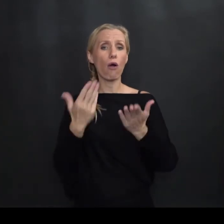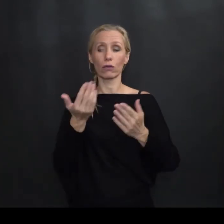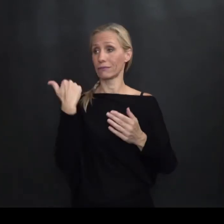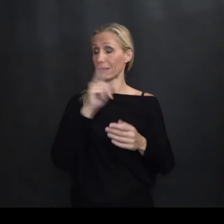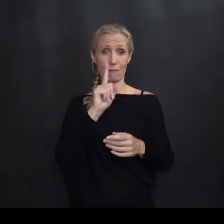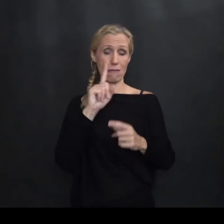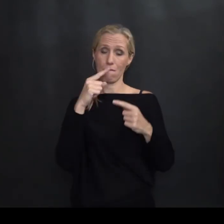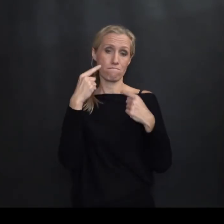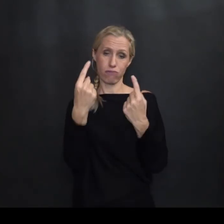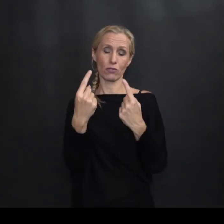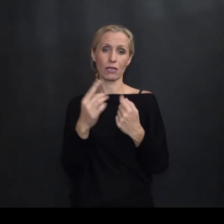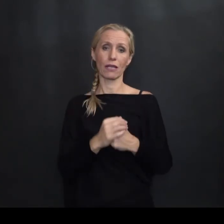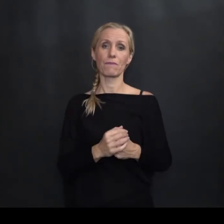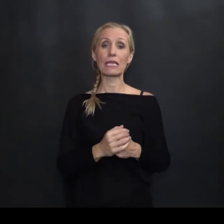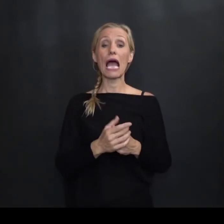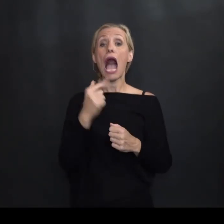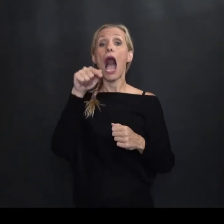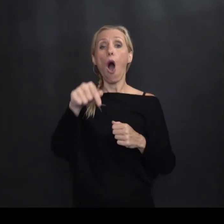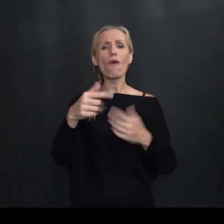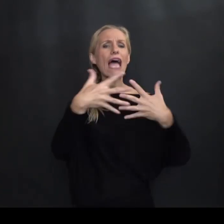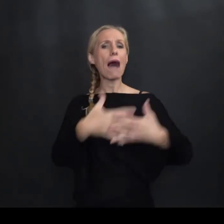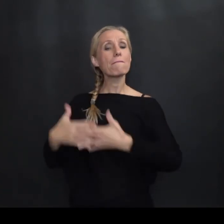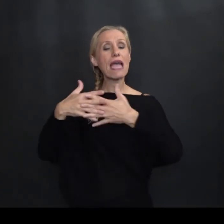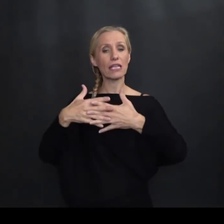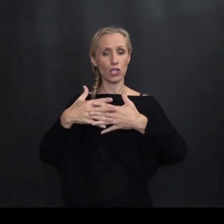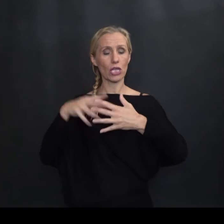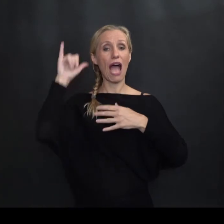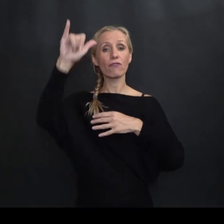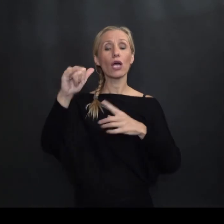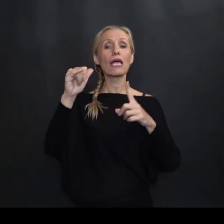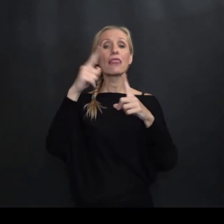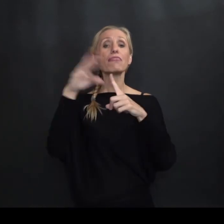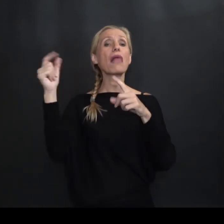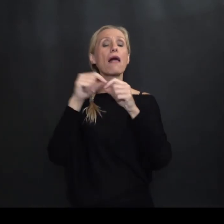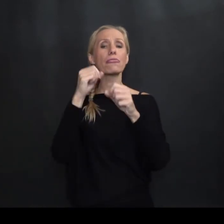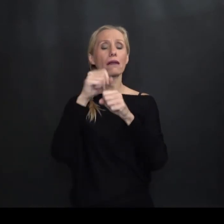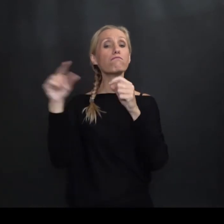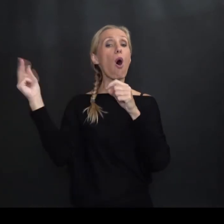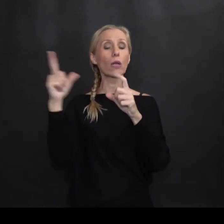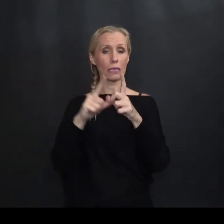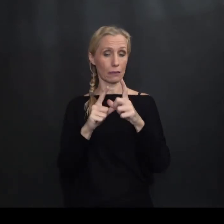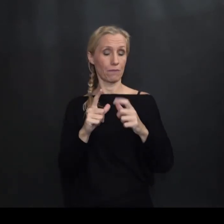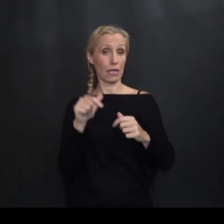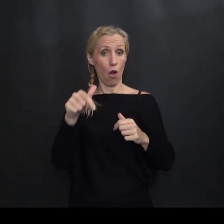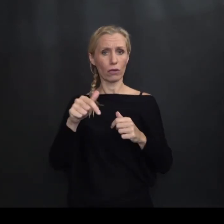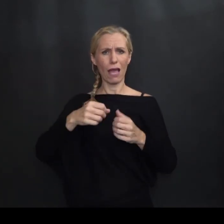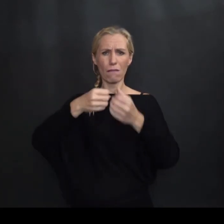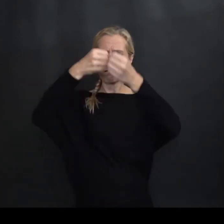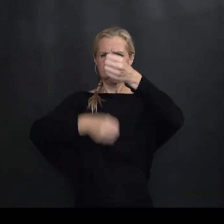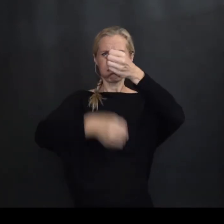ih i nije ni biti bilo Pogotovo u ovaj Američki avion Thunderbolt Bombarder